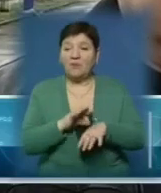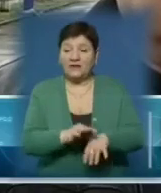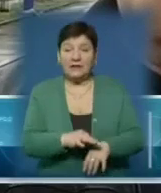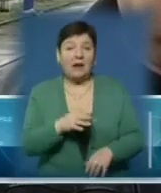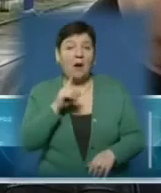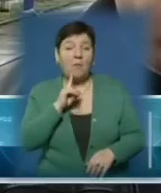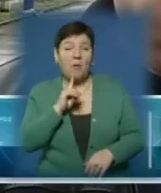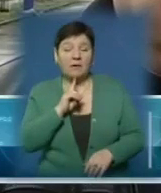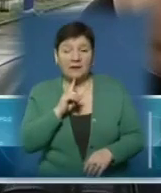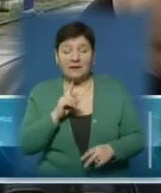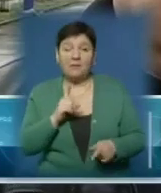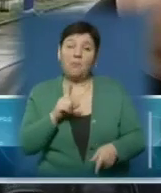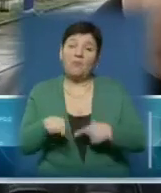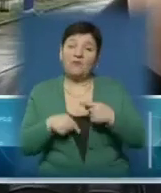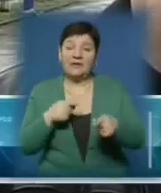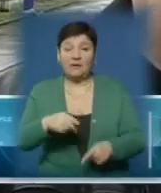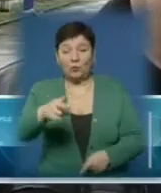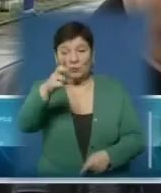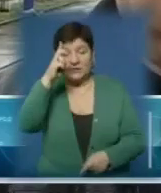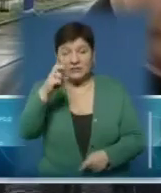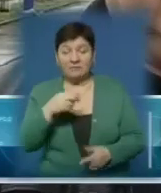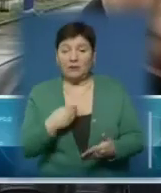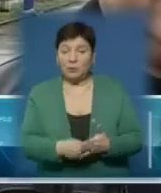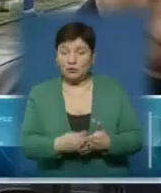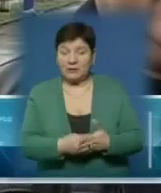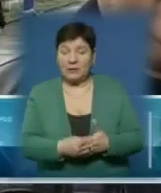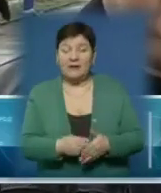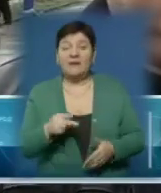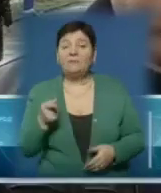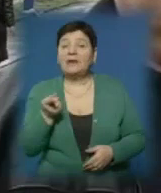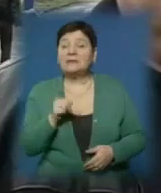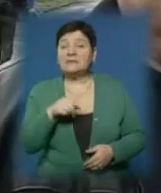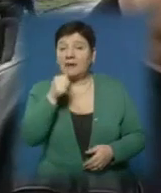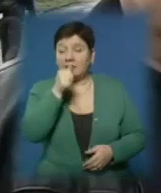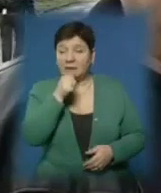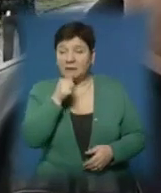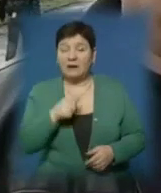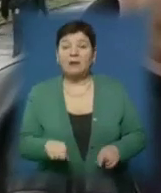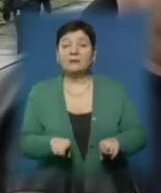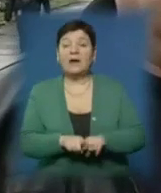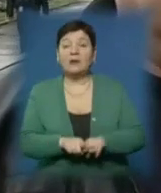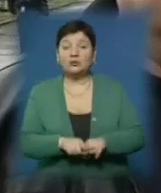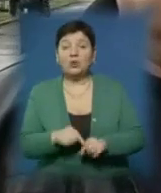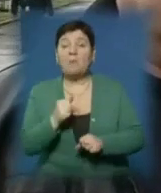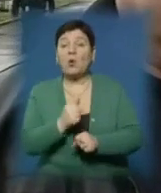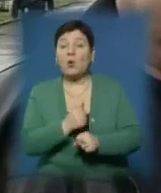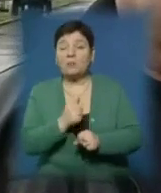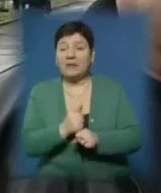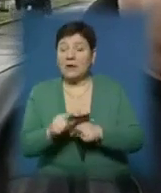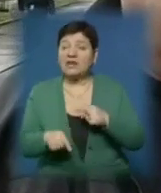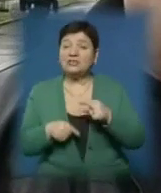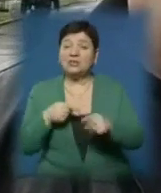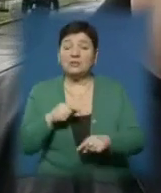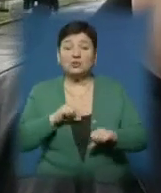угоду, і ці кошти знову повернені у державний бюджет. На цей рік також пробійовано через уряд